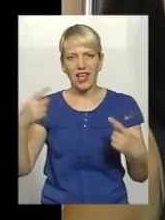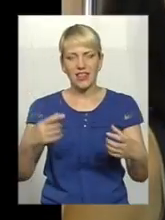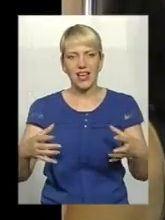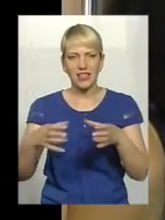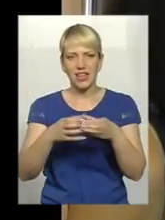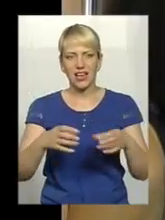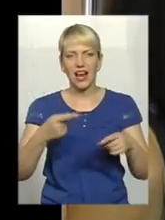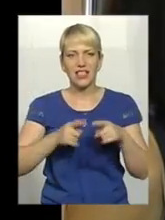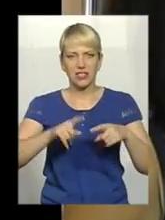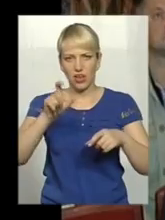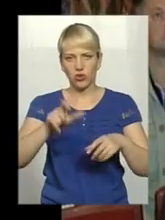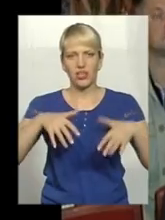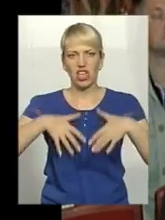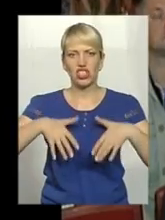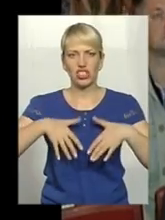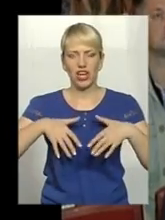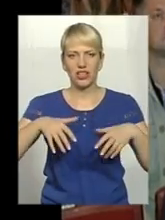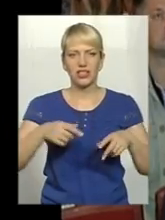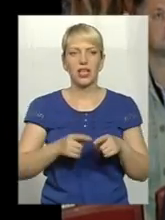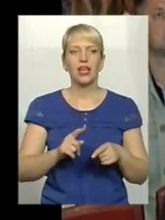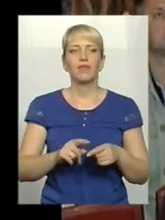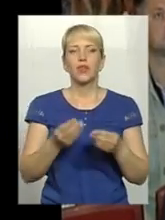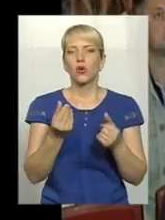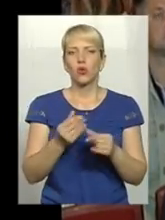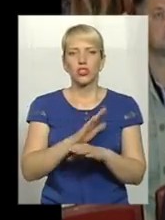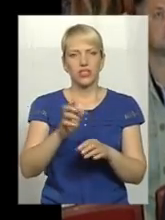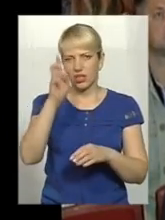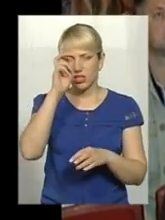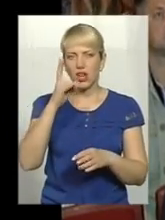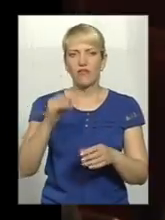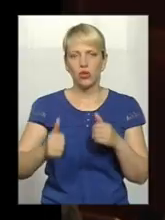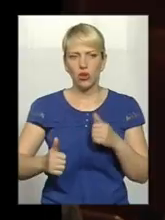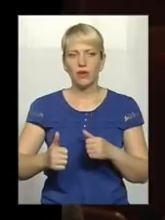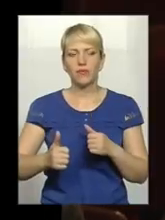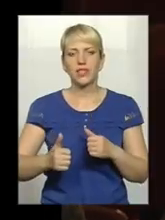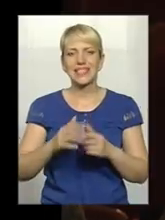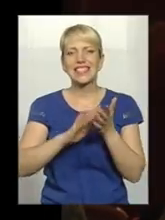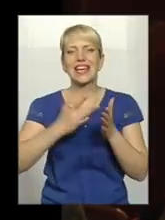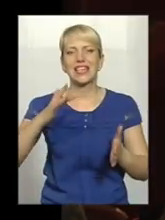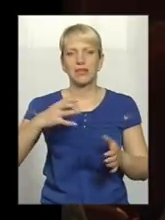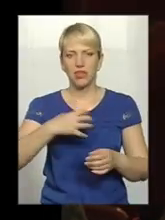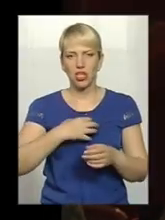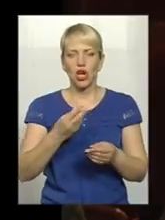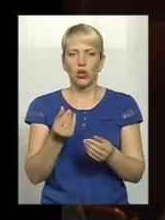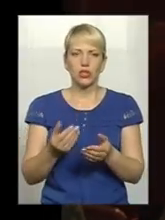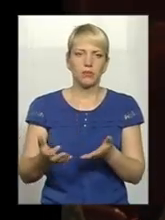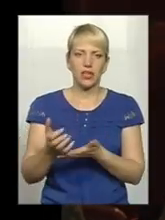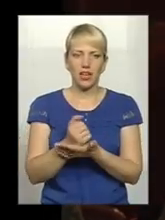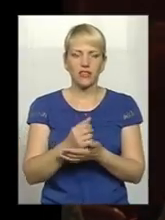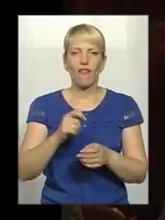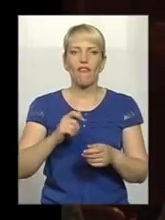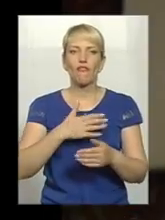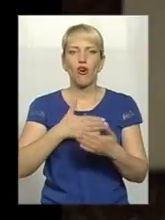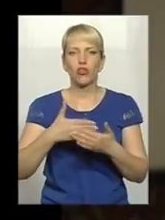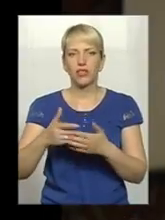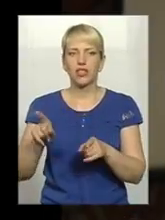воює за нашу країну. Кошти на недержавні, утім не менш почесні, срібні нагороди збирають волонтери з усієї країни. Допомагають